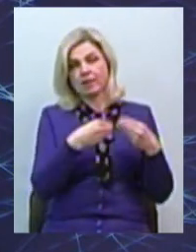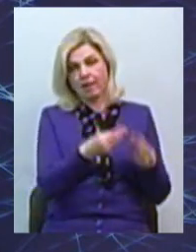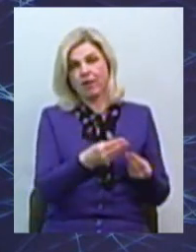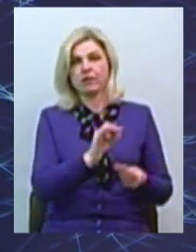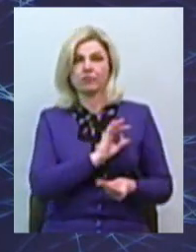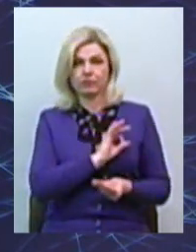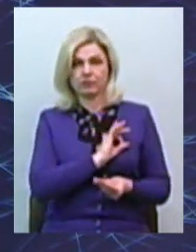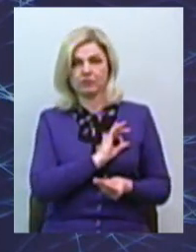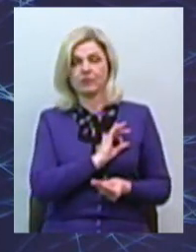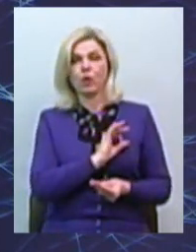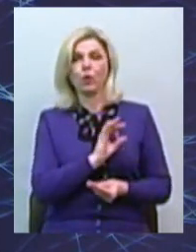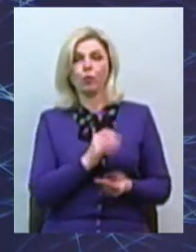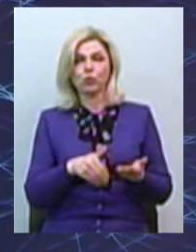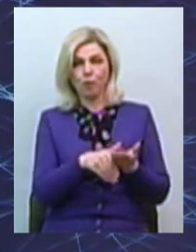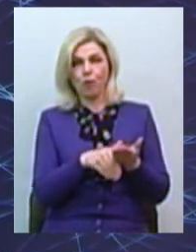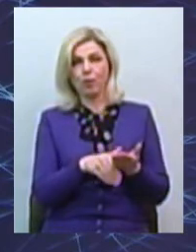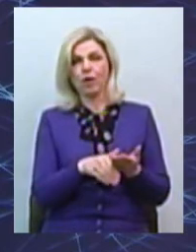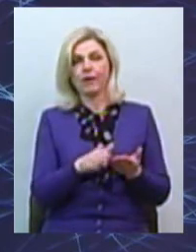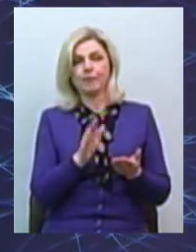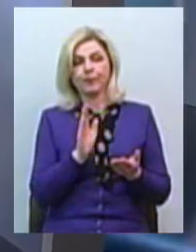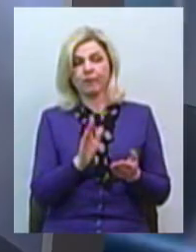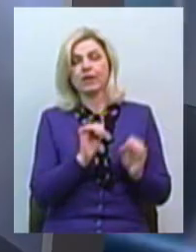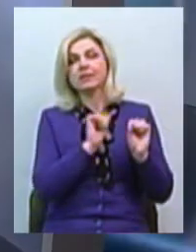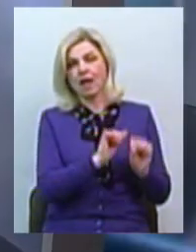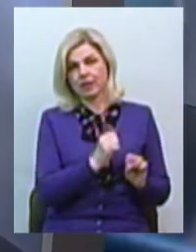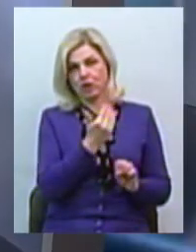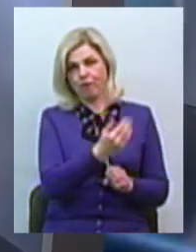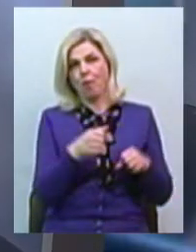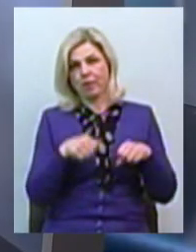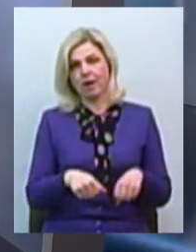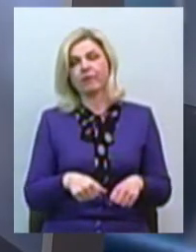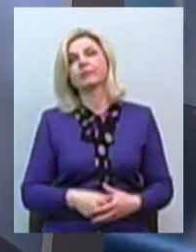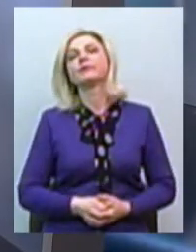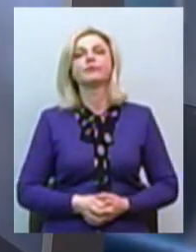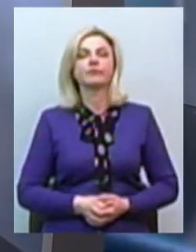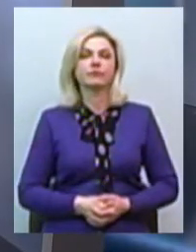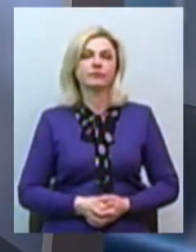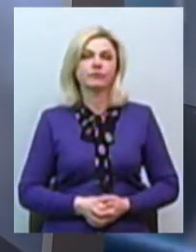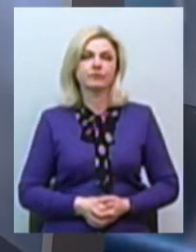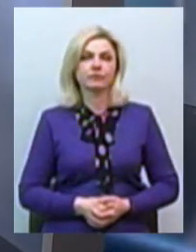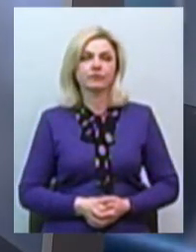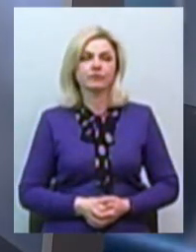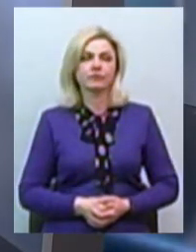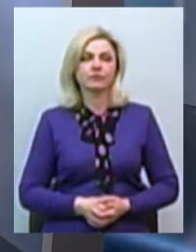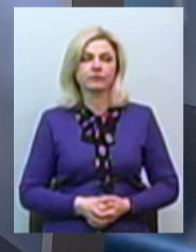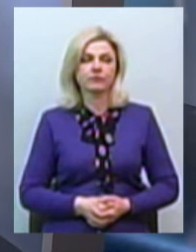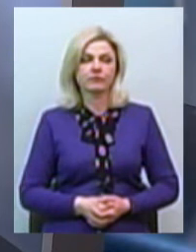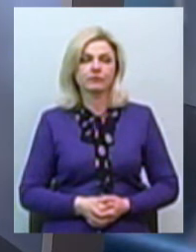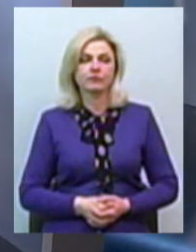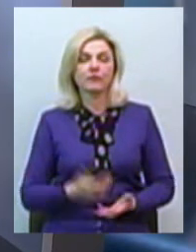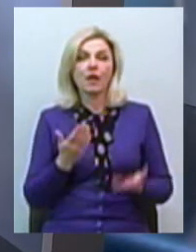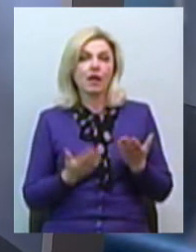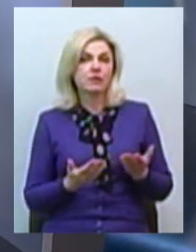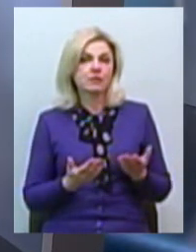юридичну допомогу в захисті прав такого клієнта або представництва його інтересів. Якщо